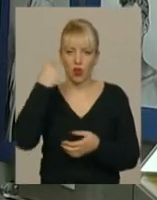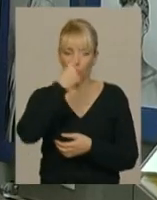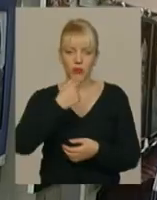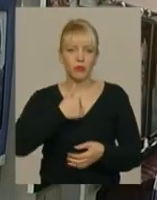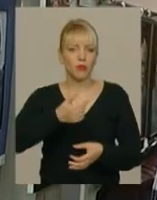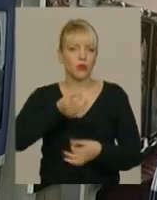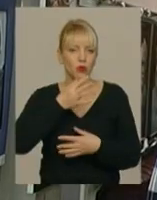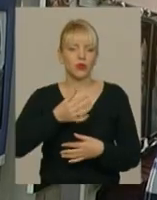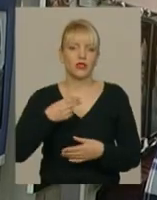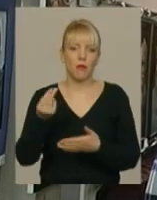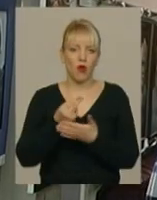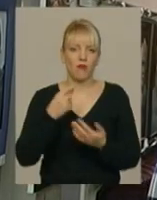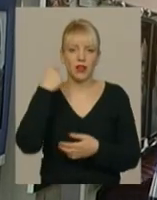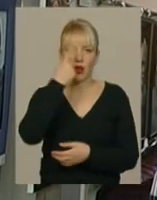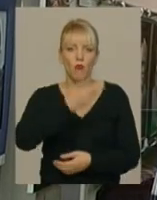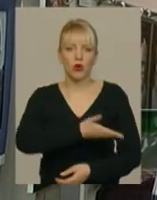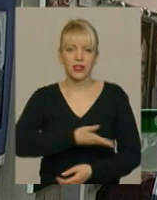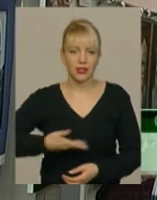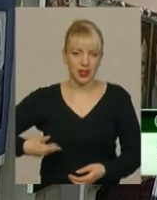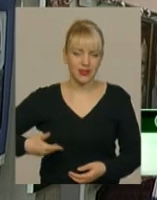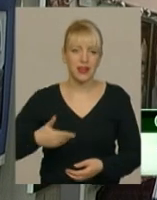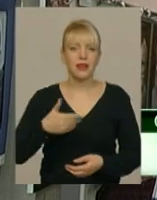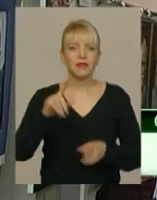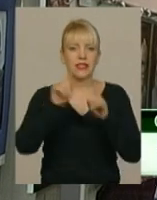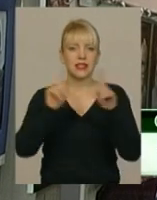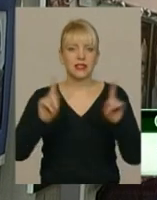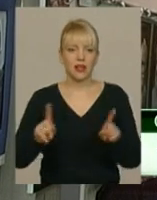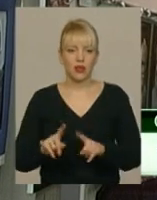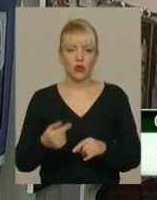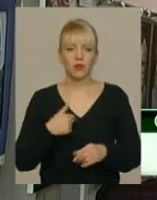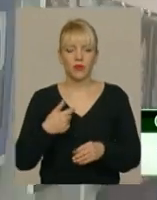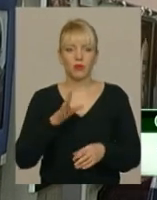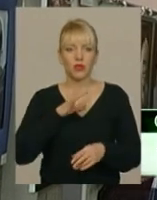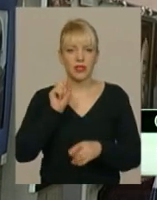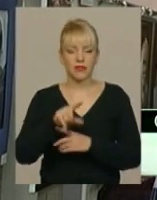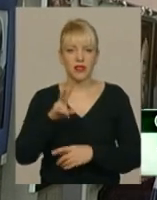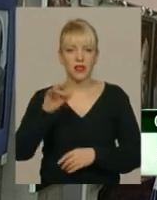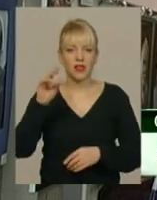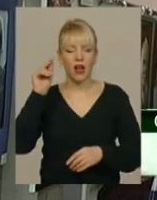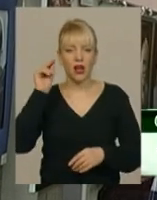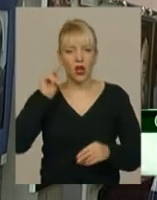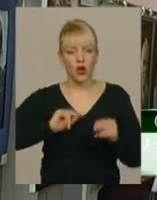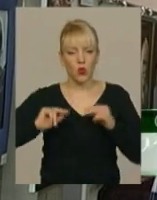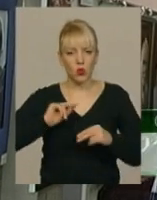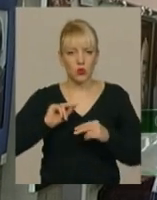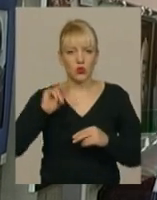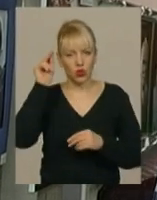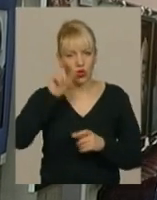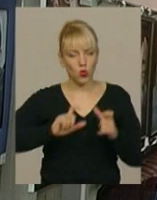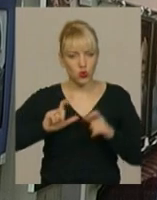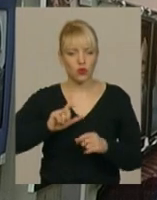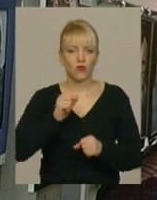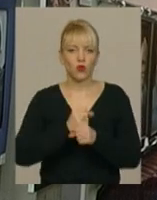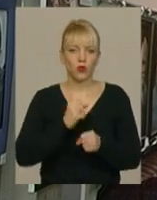малювати зірьоб. Художників Хмельниччини я намалював, тому що було завдання на курсову роботу. А ось спортсменів, я вибрав